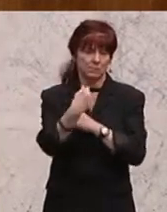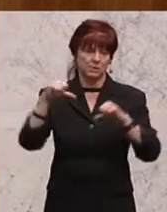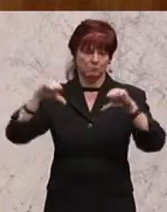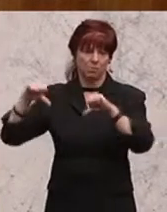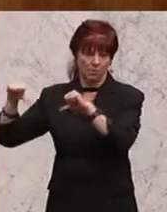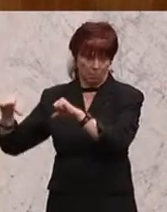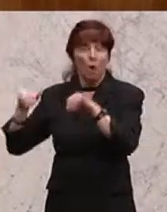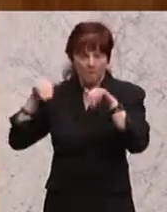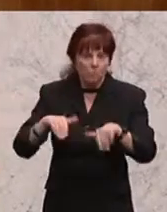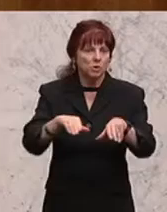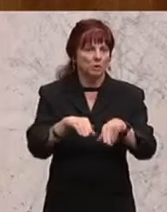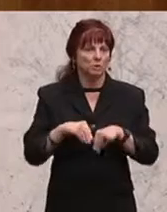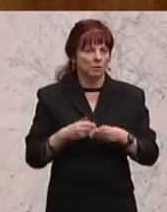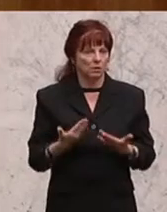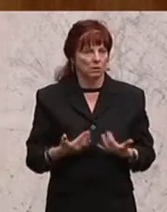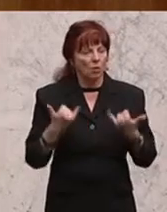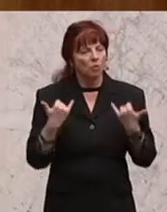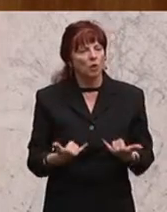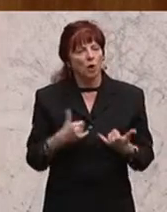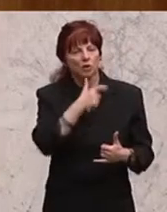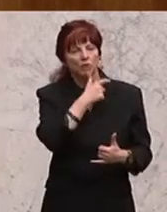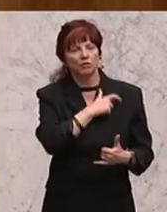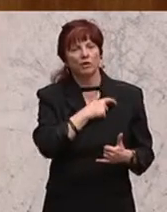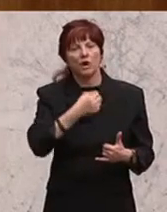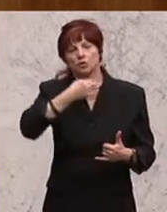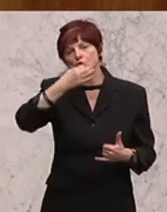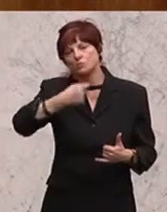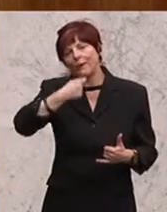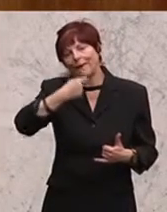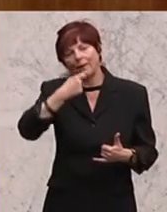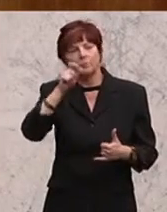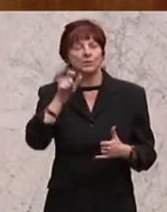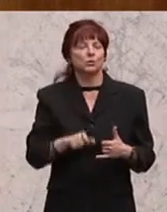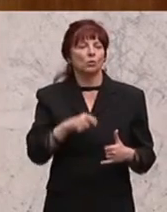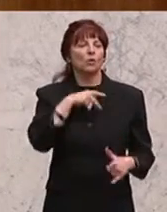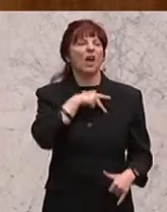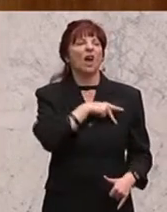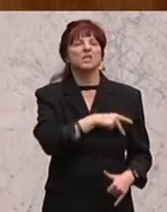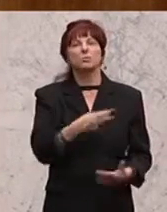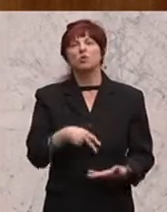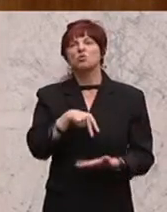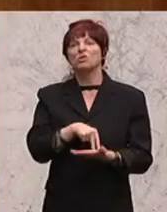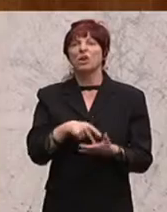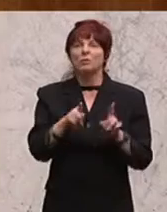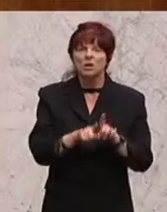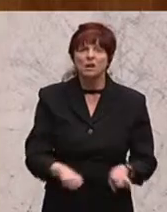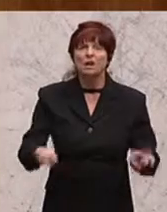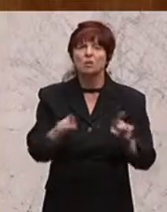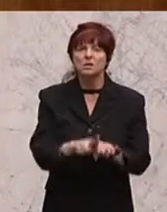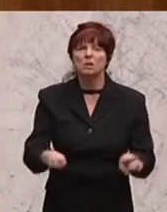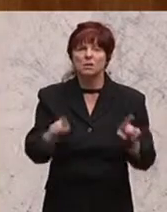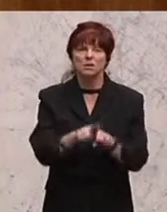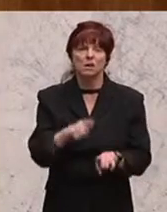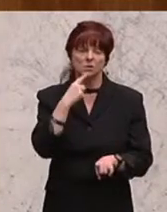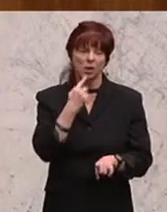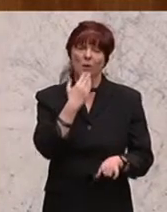heute der Finanzsprecher der SPÖ herauskommt und immer wieder dieselbe Leier von sich gibt, dann möchte ich nur seine Kompetenz